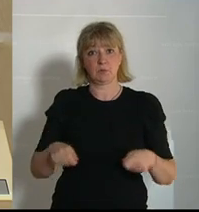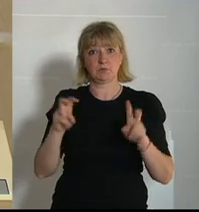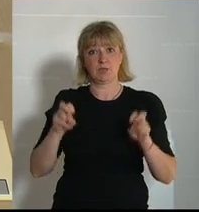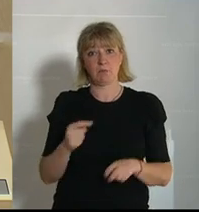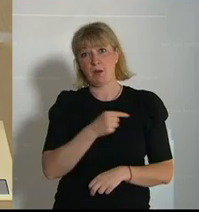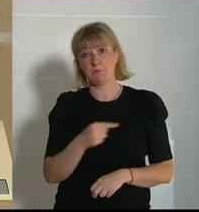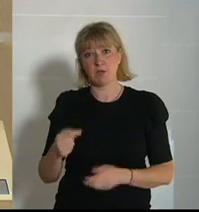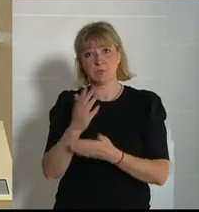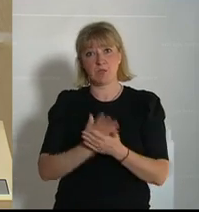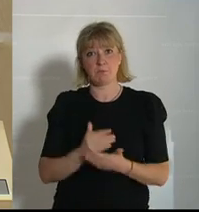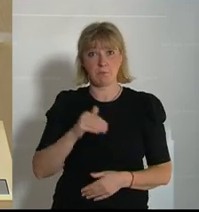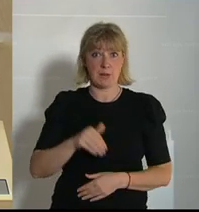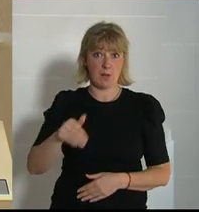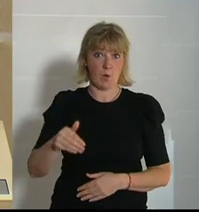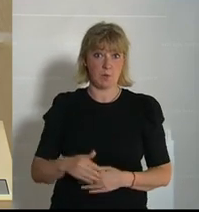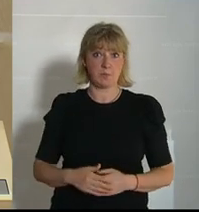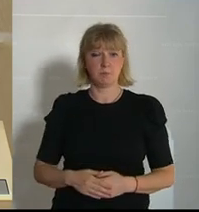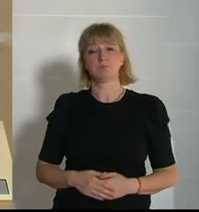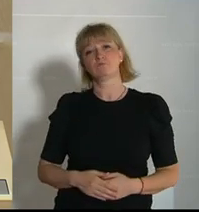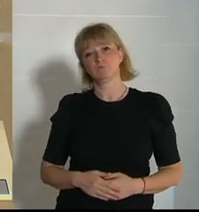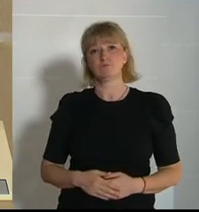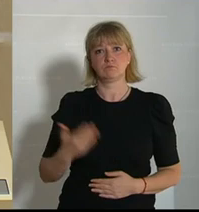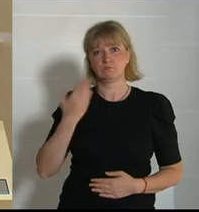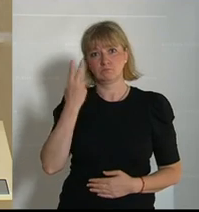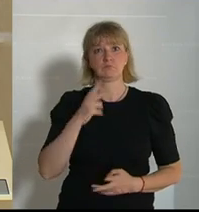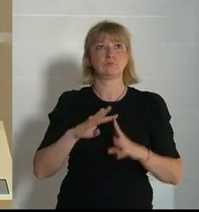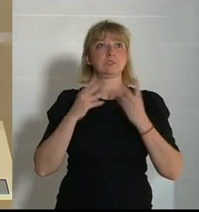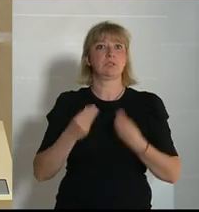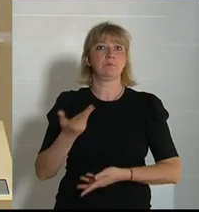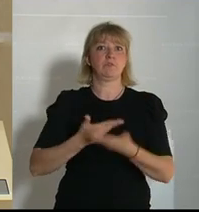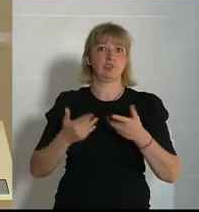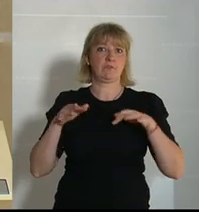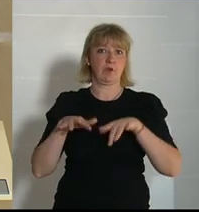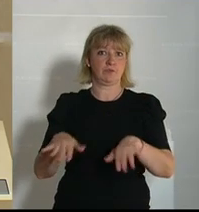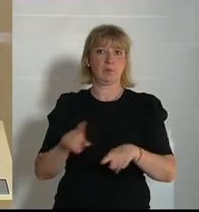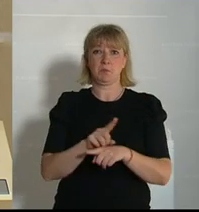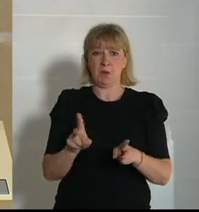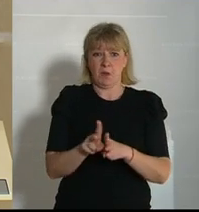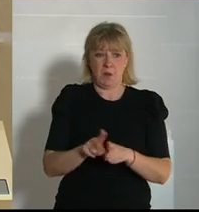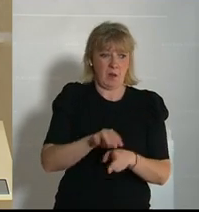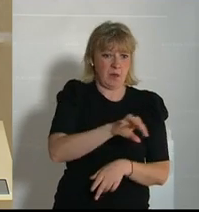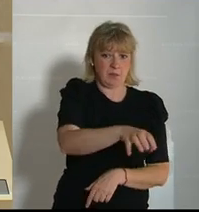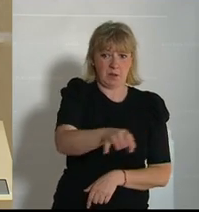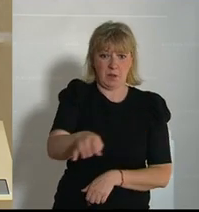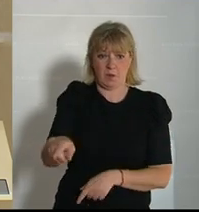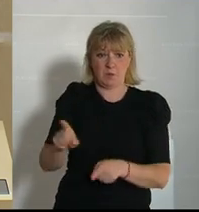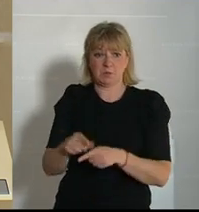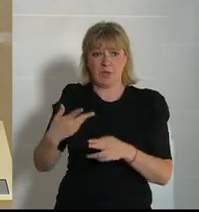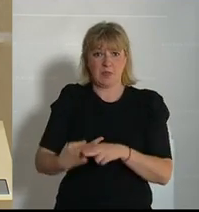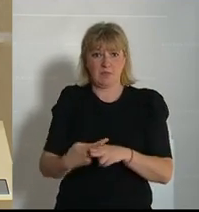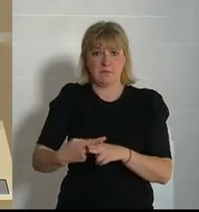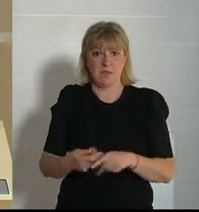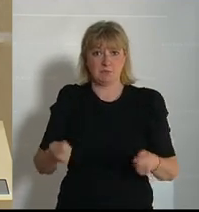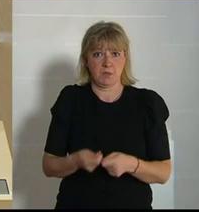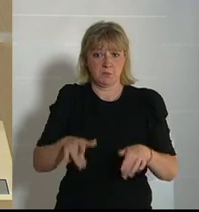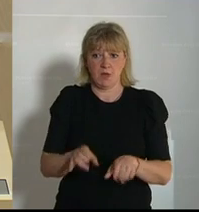minus einer halben Million. Und das hat natürlich gesamtwirtschaftliche Auswirkungen. Das geht bis in die kleinsten Regionen, bis in jeden Handwerksbetrieb